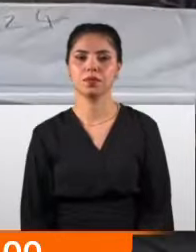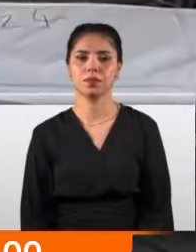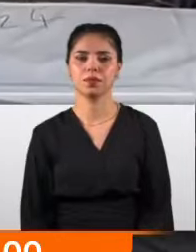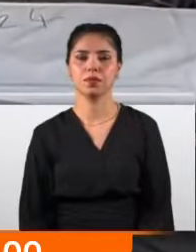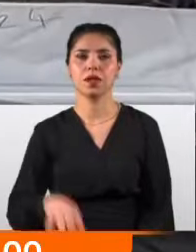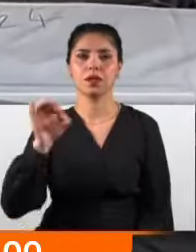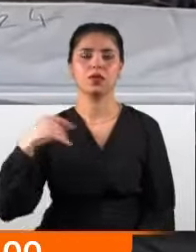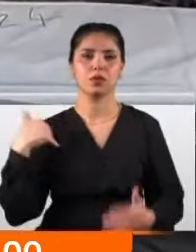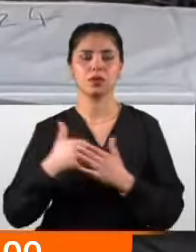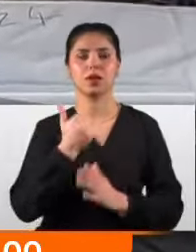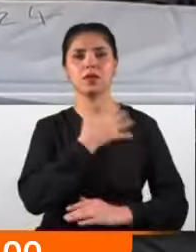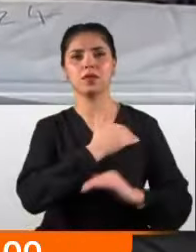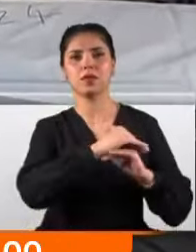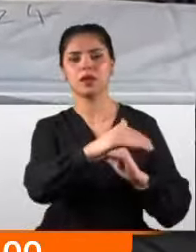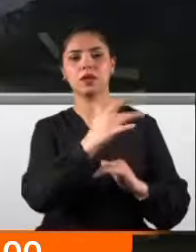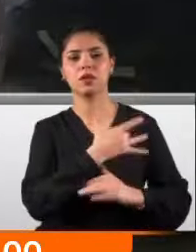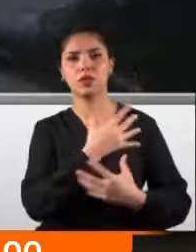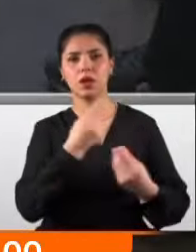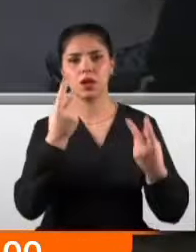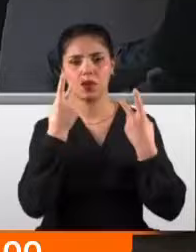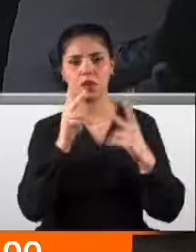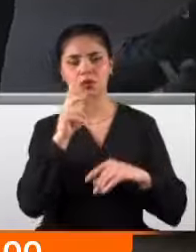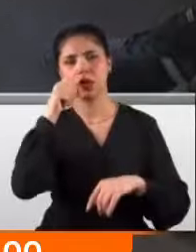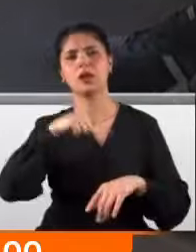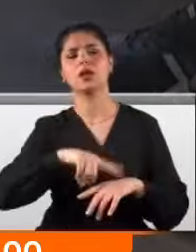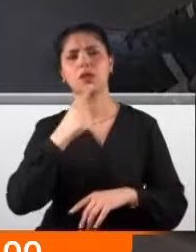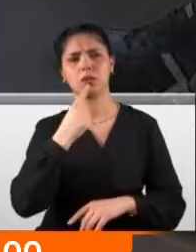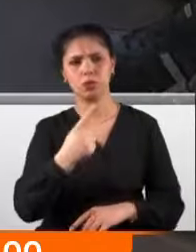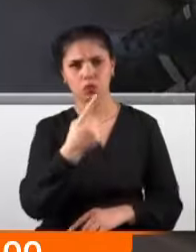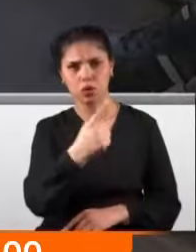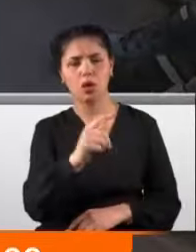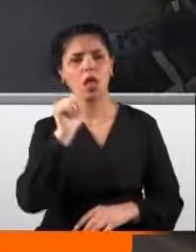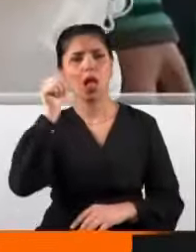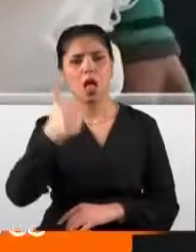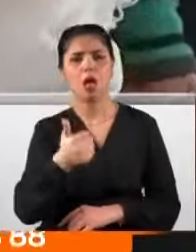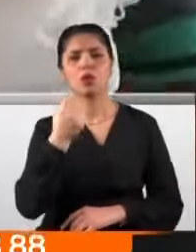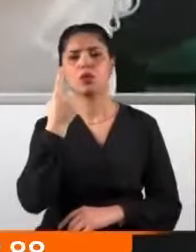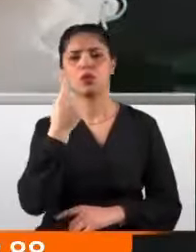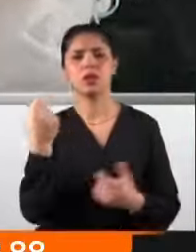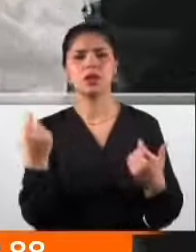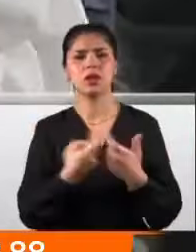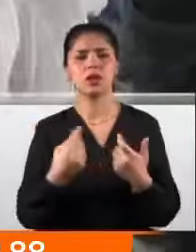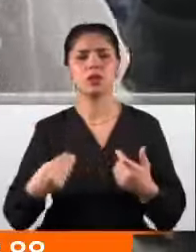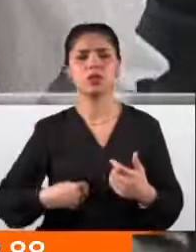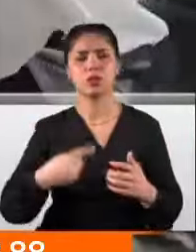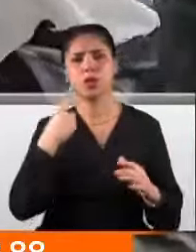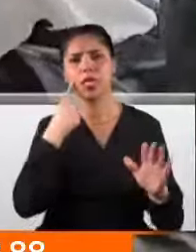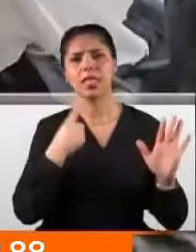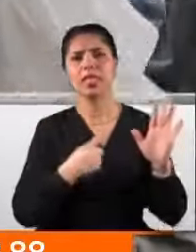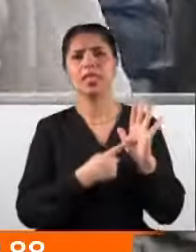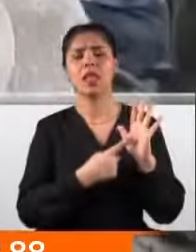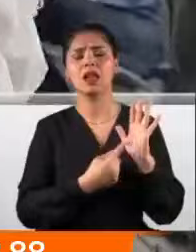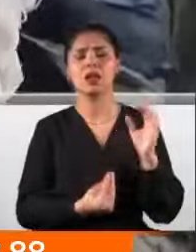Şimdiye dek Filistin'in can kaybı açıklamalarına inanmadığını söylüyordu. Her gün en az bir savaş suçu delilinin ortaya çıktığı